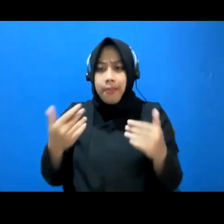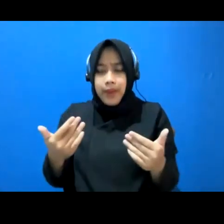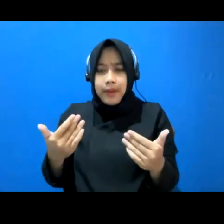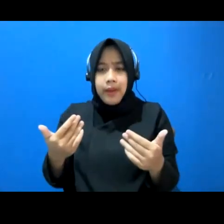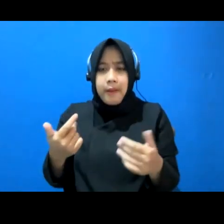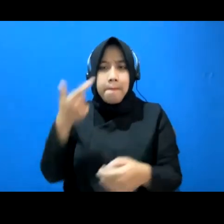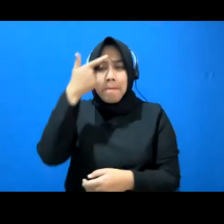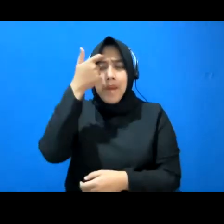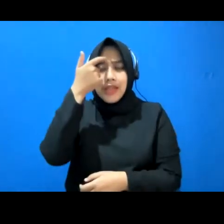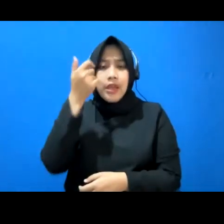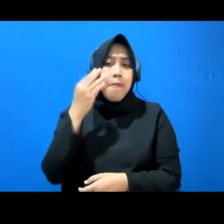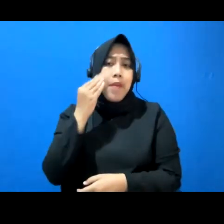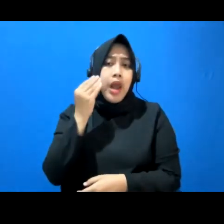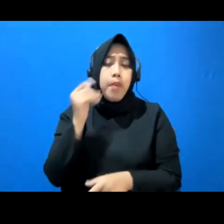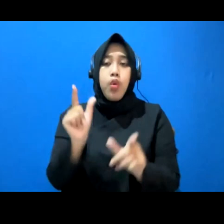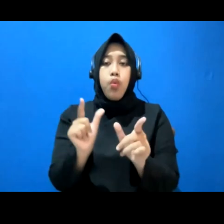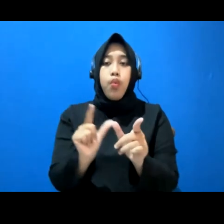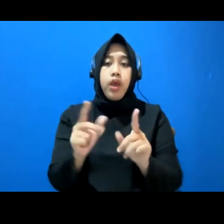pengalaman selama WFH